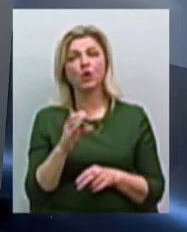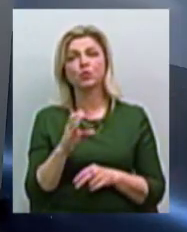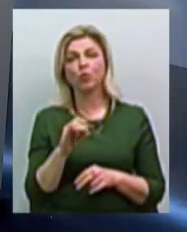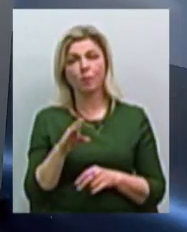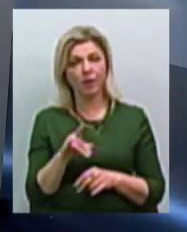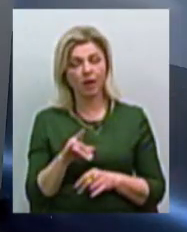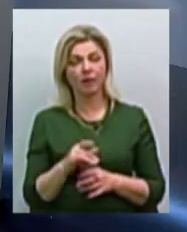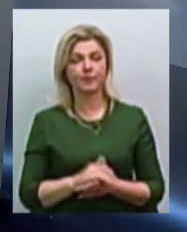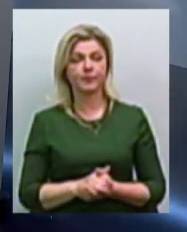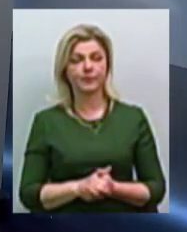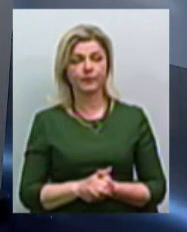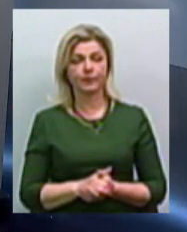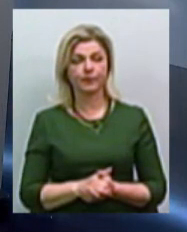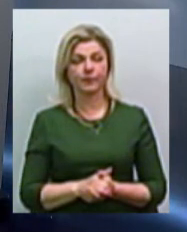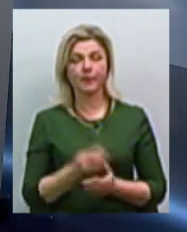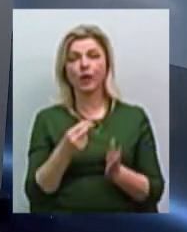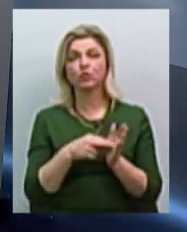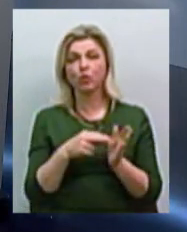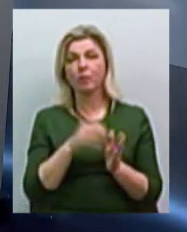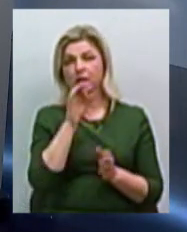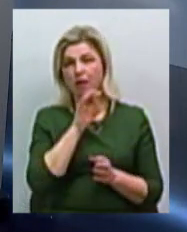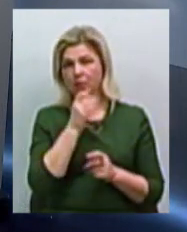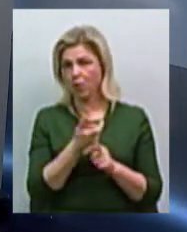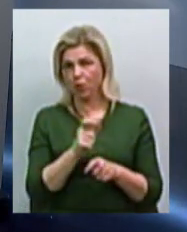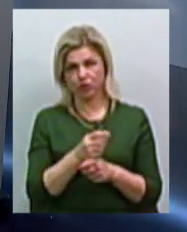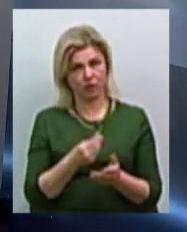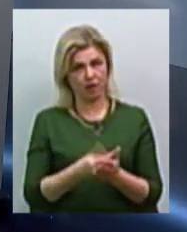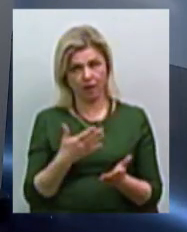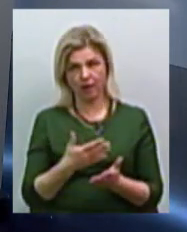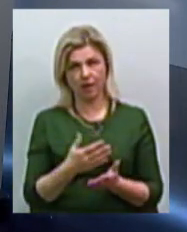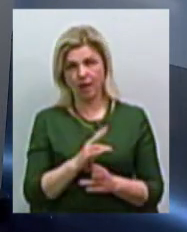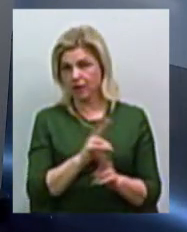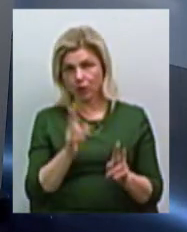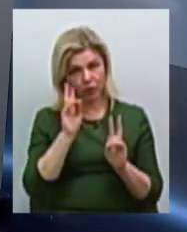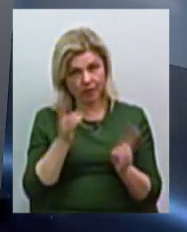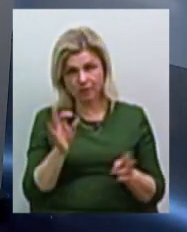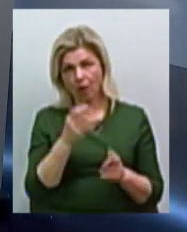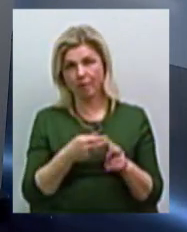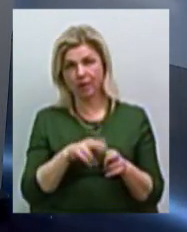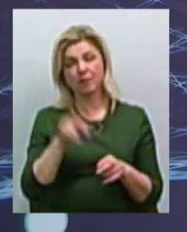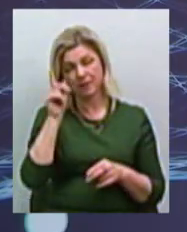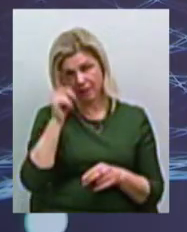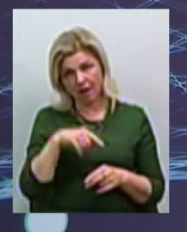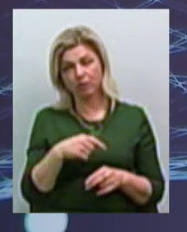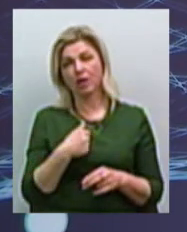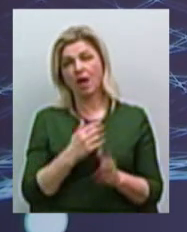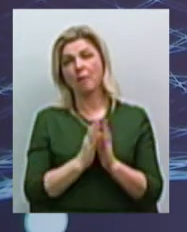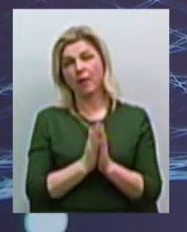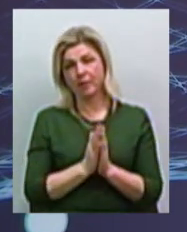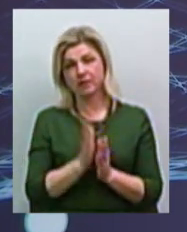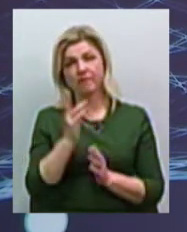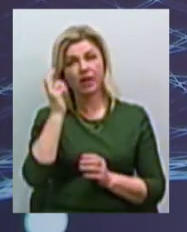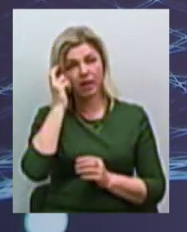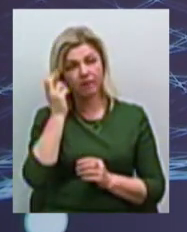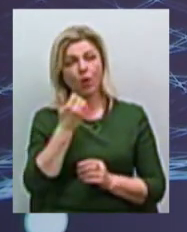стоимости таблетки, вони ще дорогі. Що? Ніхто не знає таблети? Знає. Я попросив теж в Києві,